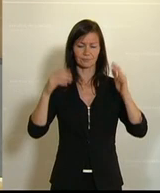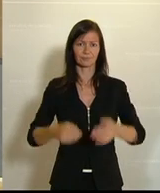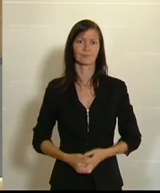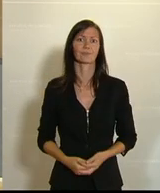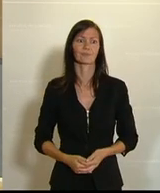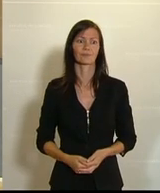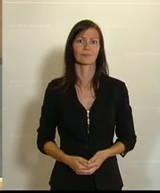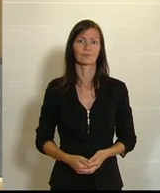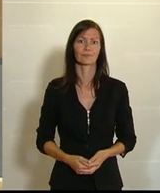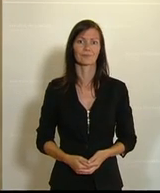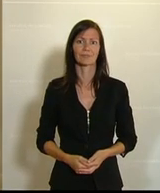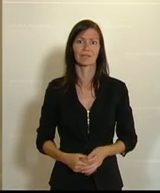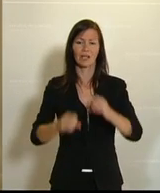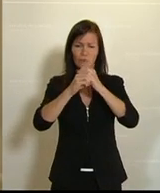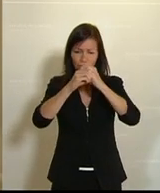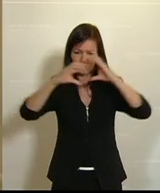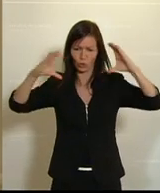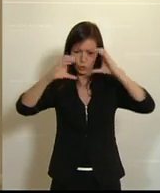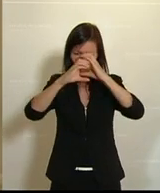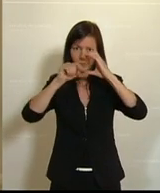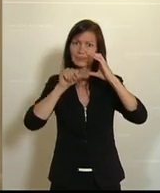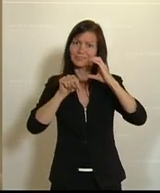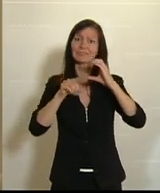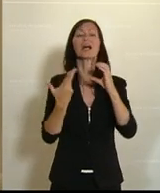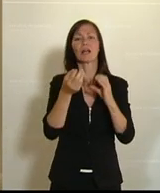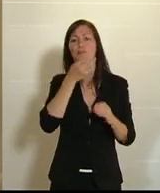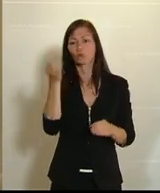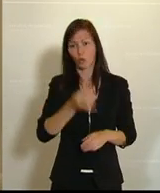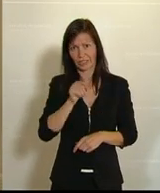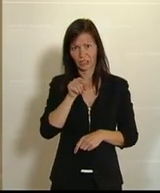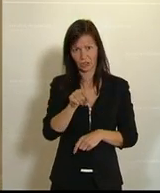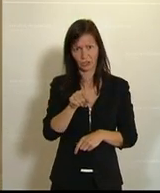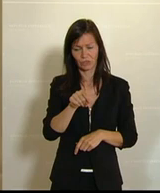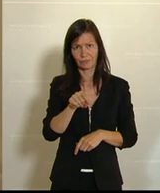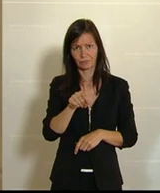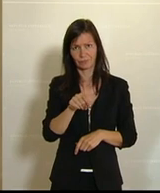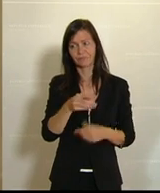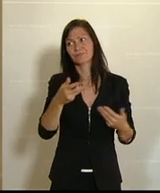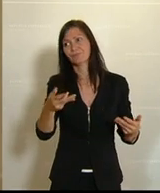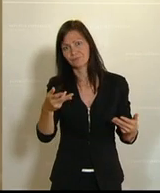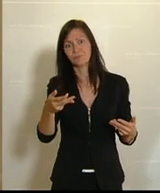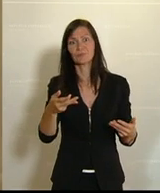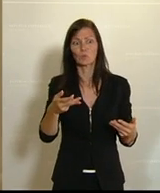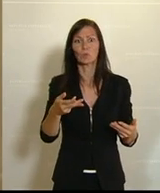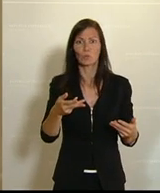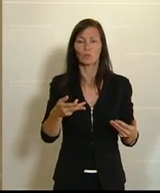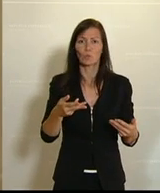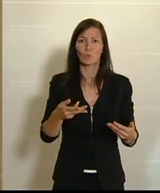Der Fokus liegt auf dem Unterrichtsfach Deutsch. Das ist schließlich und endlich ein